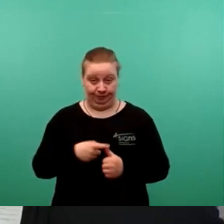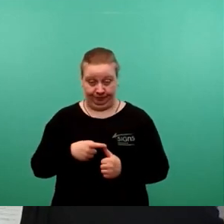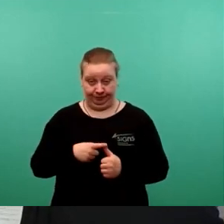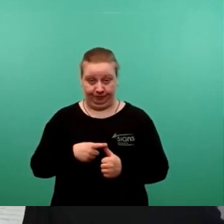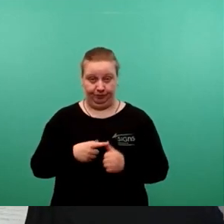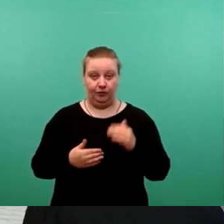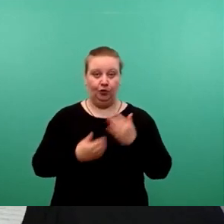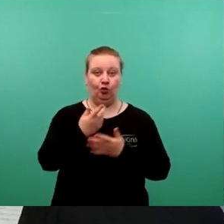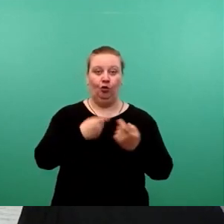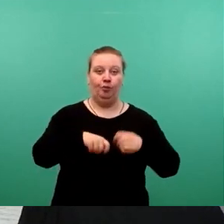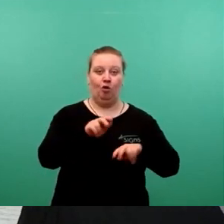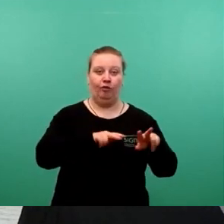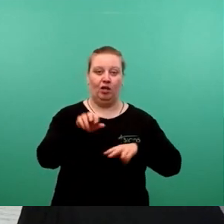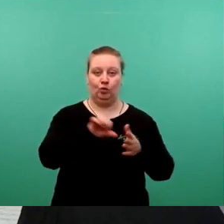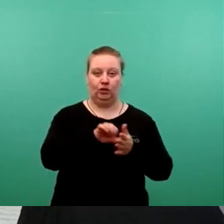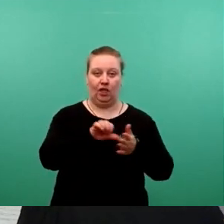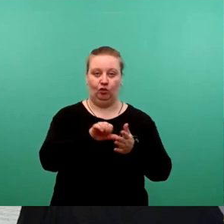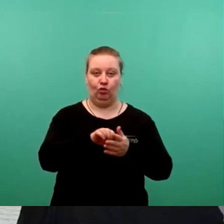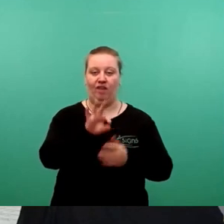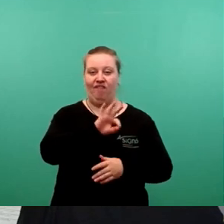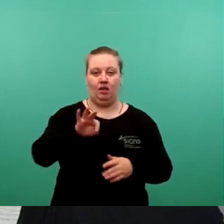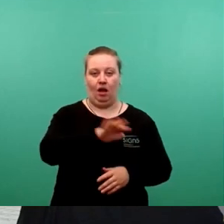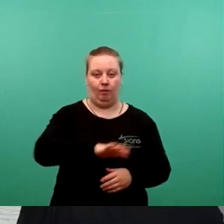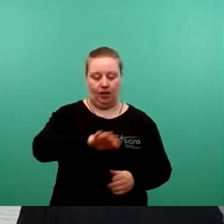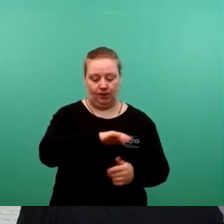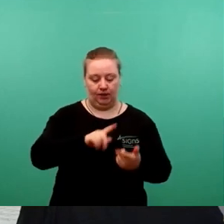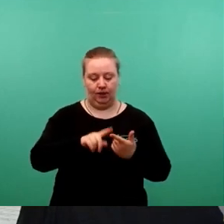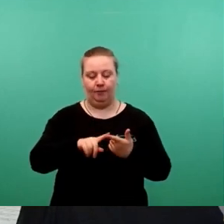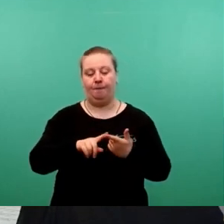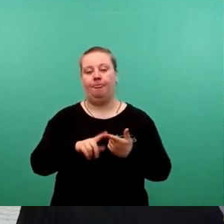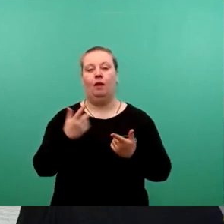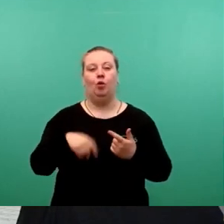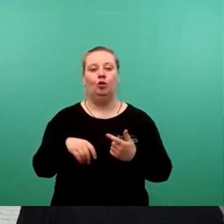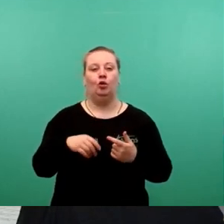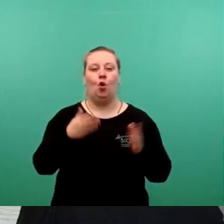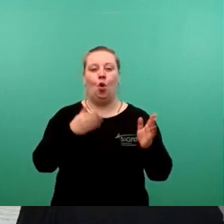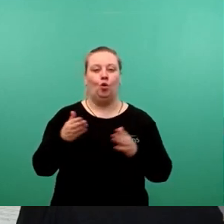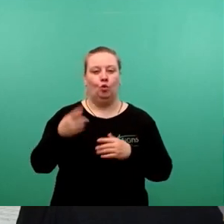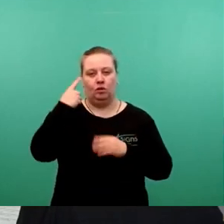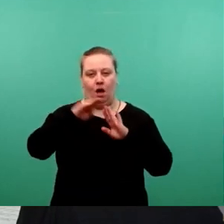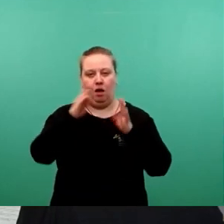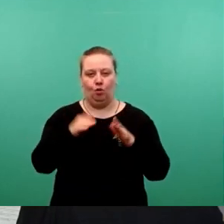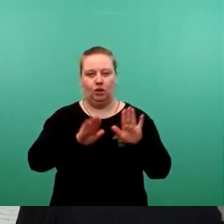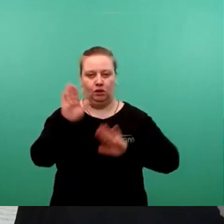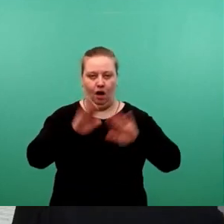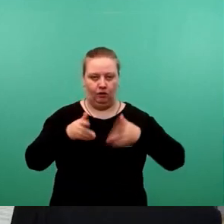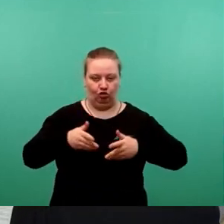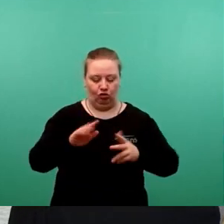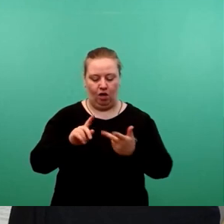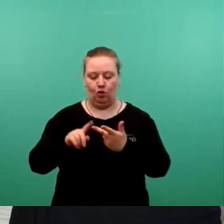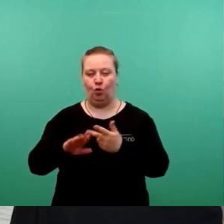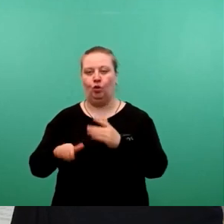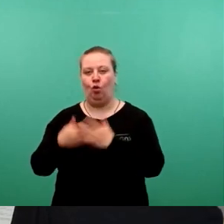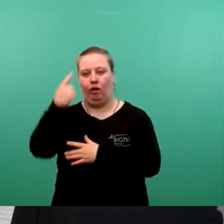Neubau eines Verwaltungszentrums auf dem Ferdinandplatz, zweitens das Ordnungsrathaus in der Theaterstraße, drittens das neue Rathaus